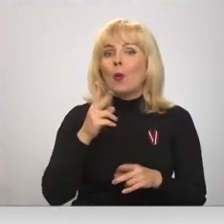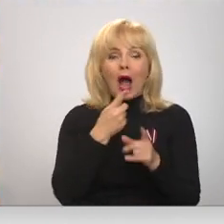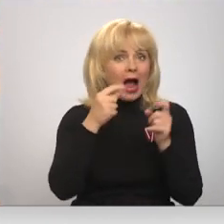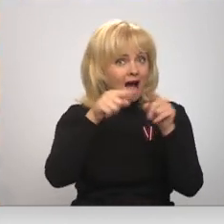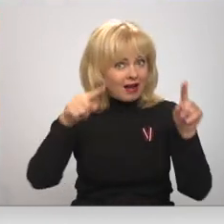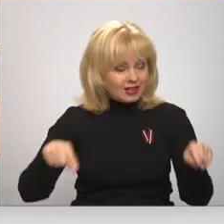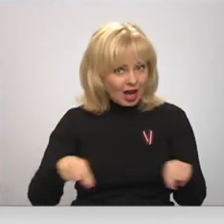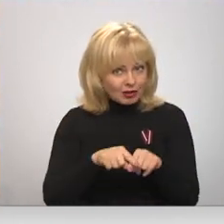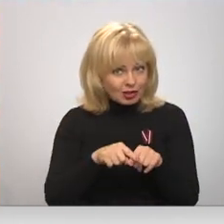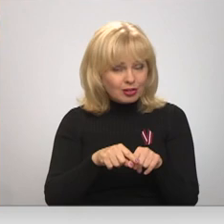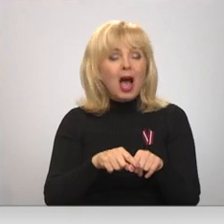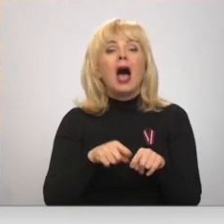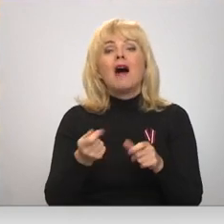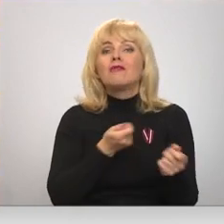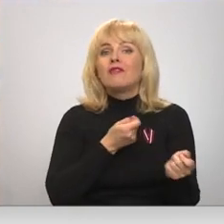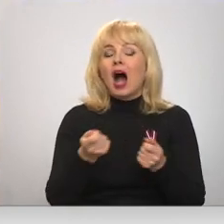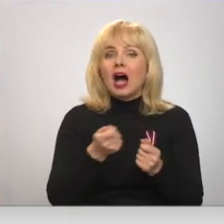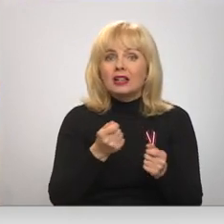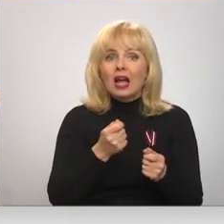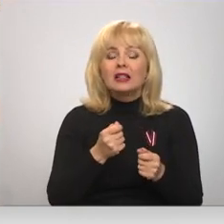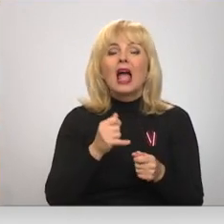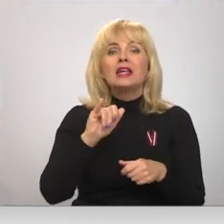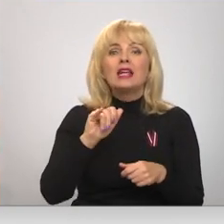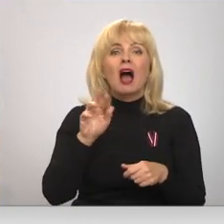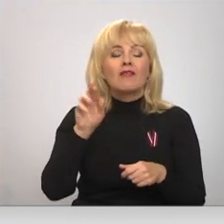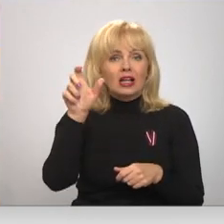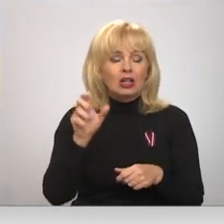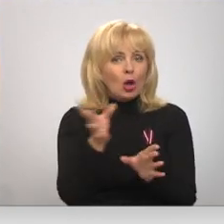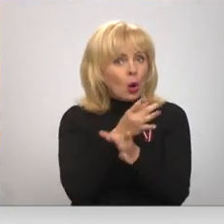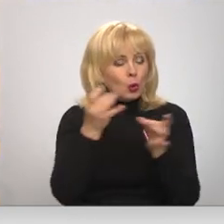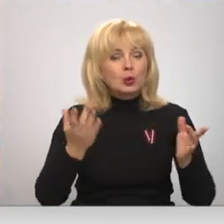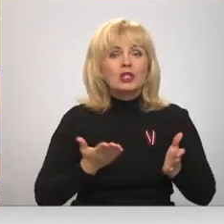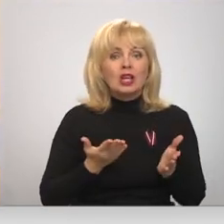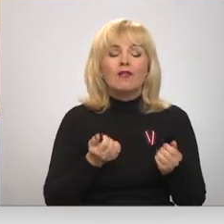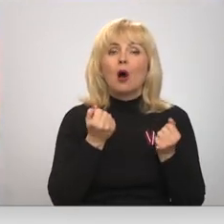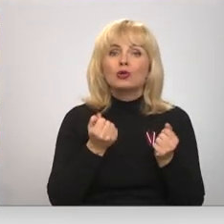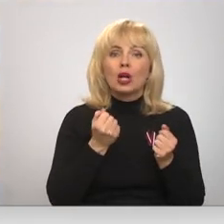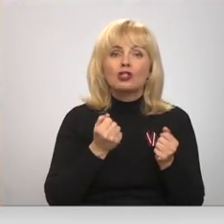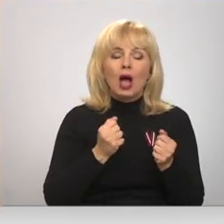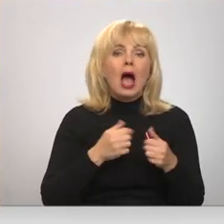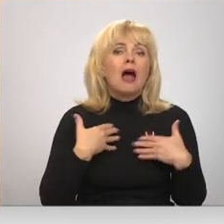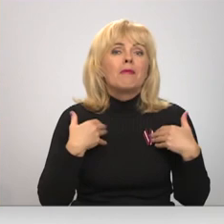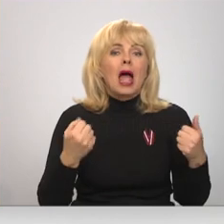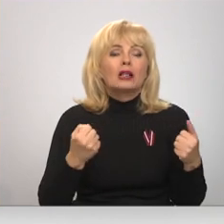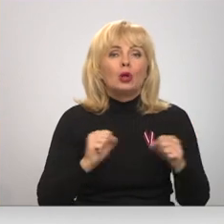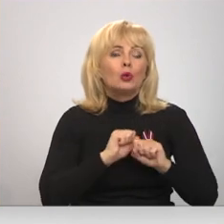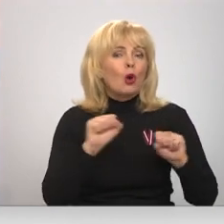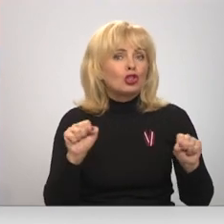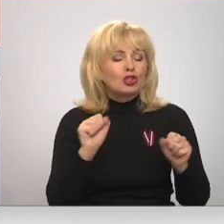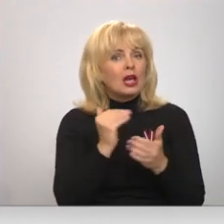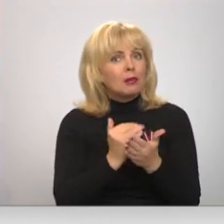rakstu saņēma Hanzi Sperons varītāja Jeva Irbina par kultūras dzīvesu uzturēšanu epidemioloģiski drošos apstākļos.